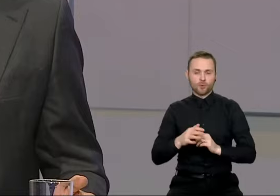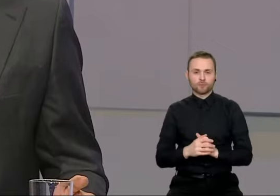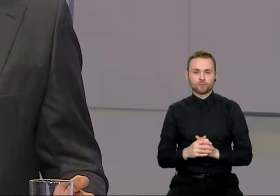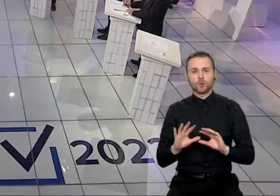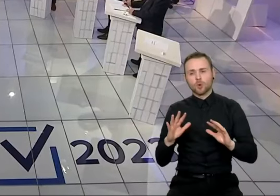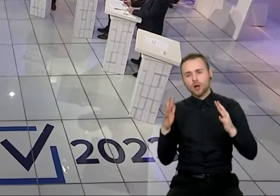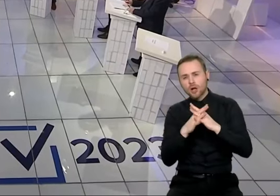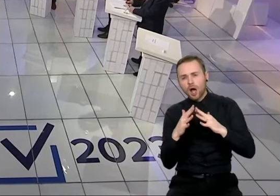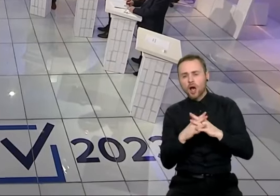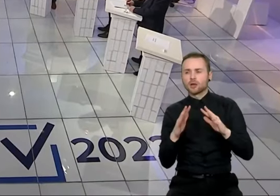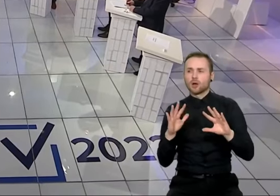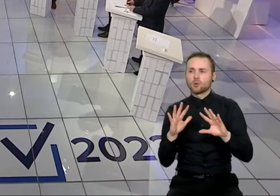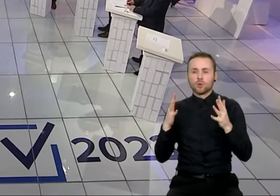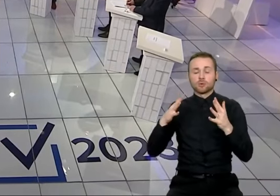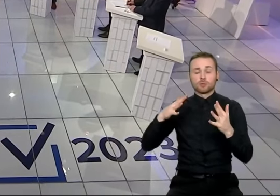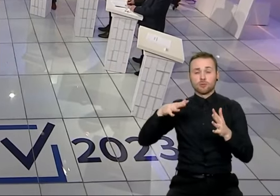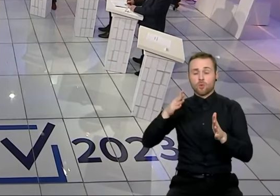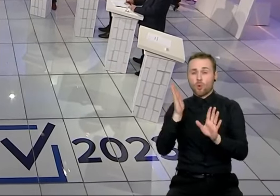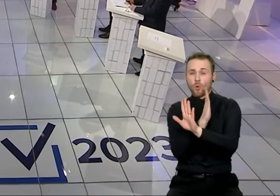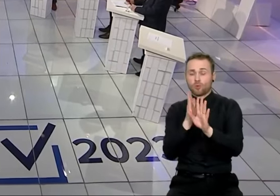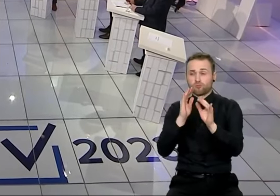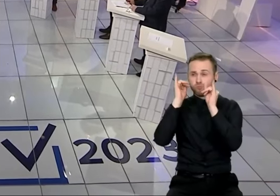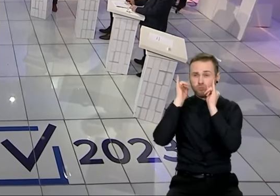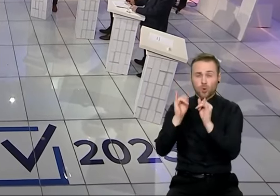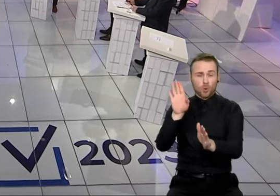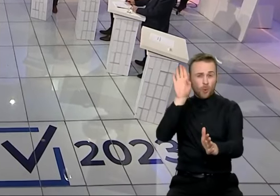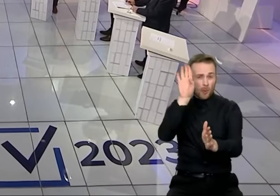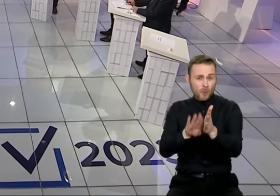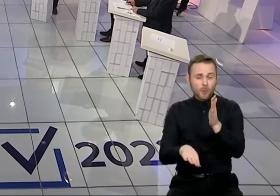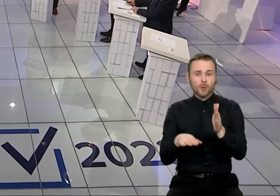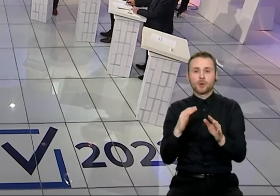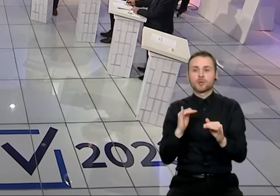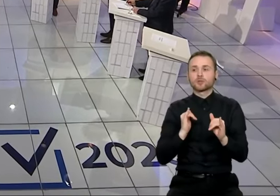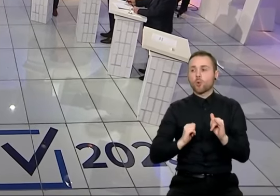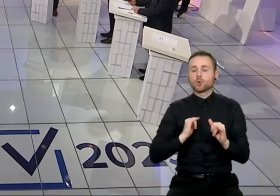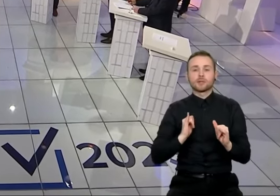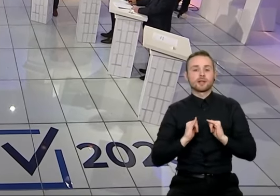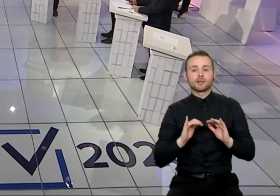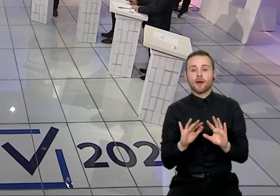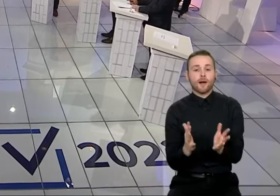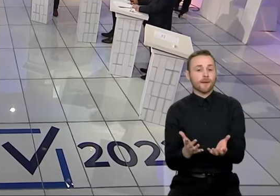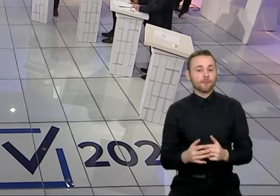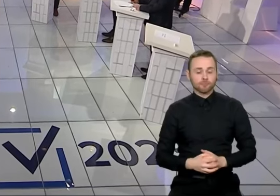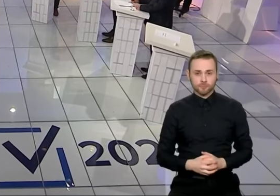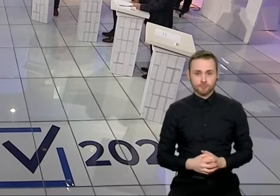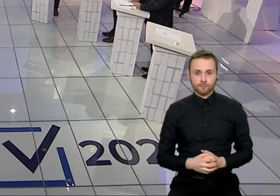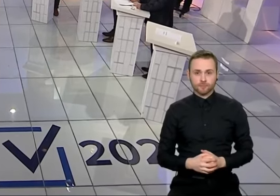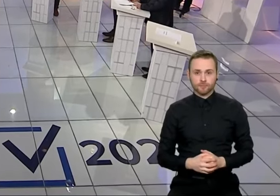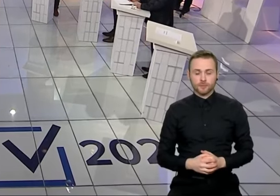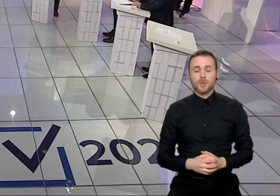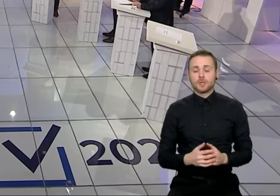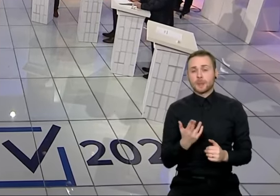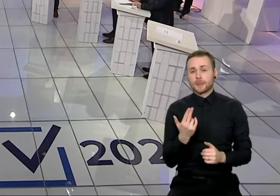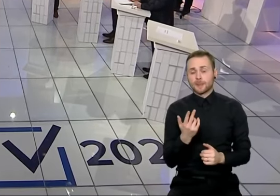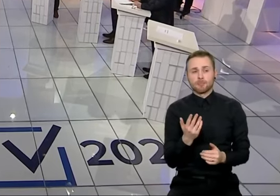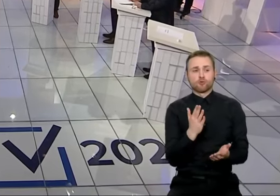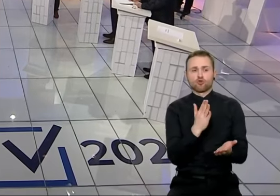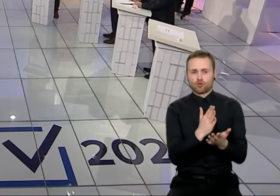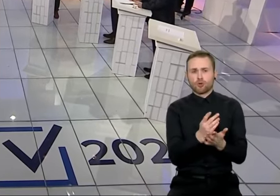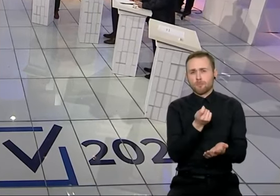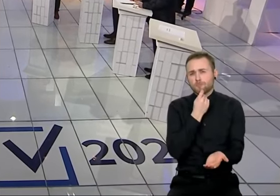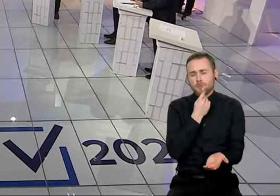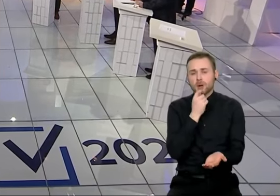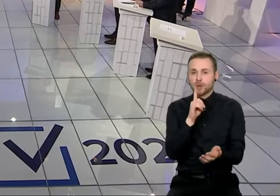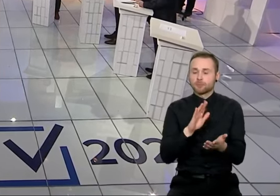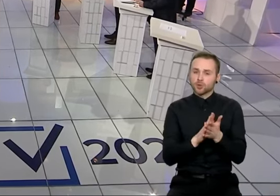kitais tichinių nelaimį, pavyzdžiui, atvejais. Taip pat reikia žinoti, kaip elgtis žmonėms. Nepaisant to, kad tikimė maža, tačiau jinai yra ir reikia būti